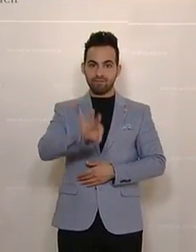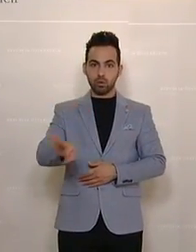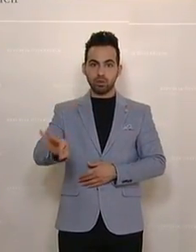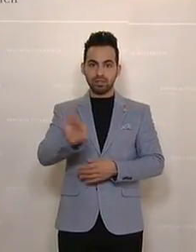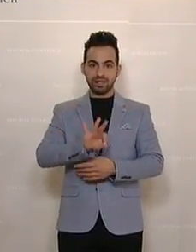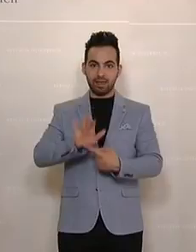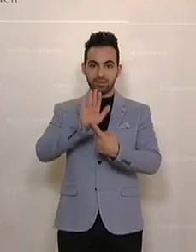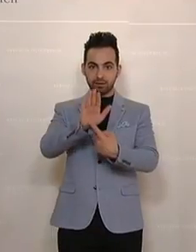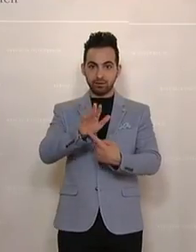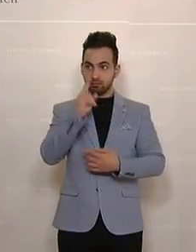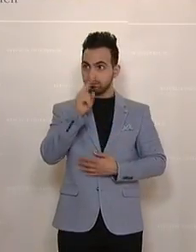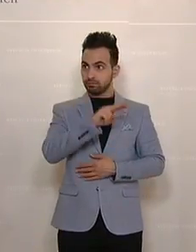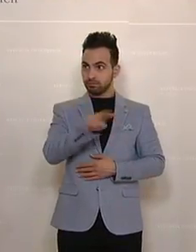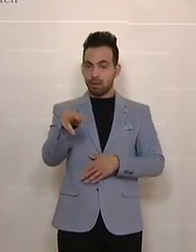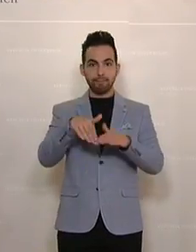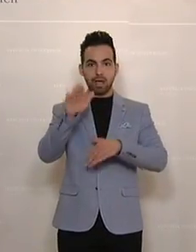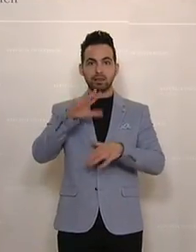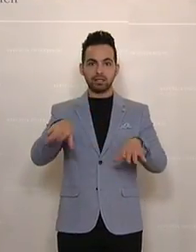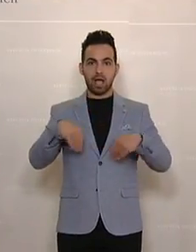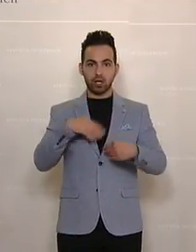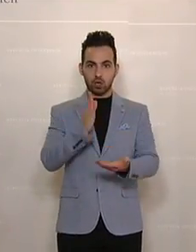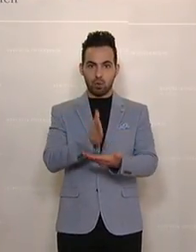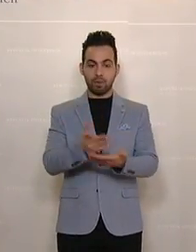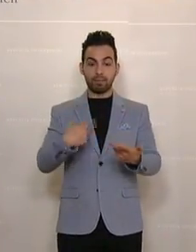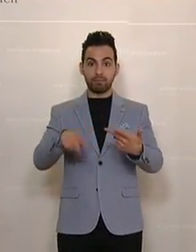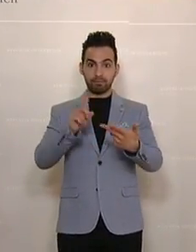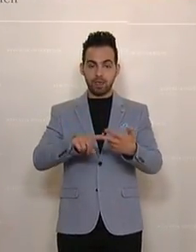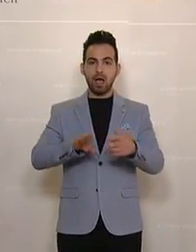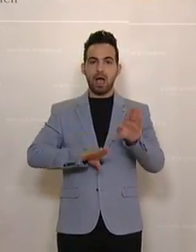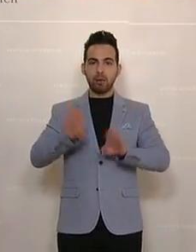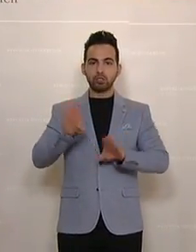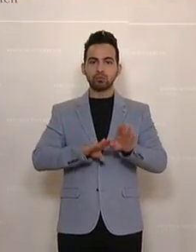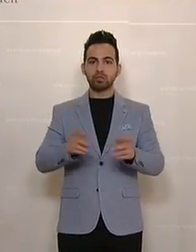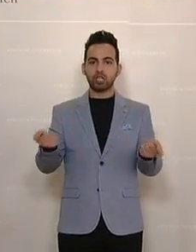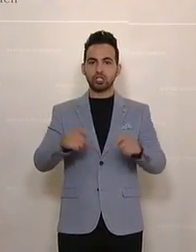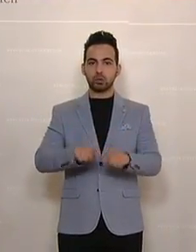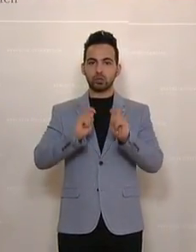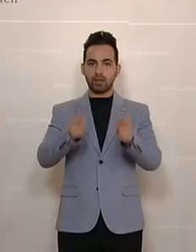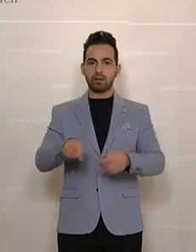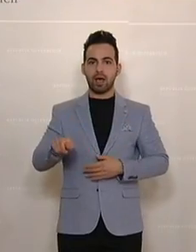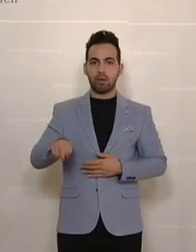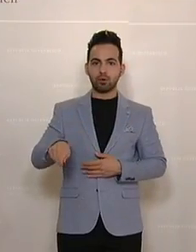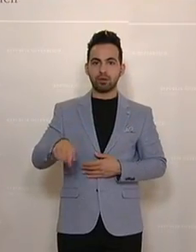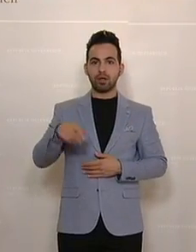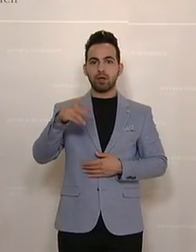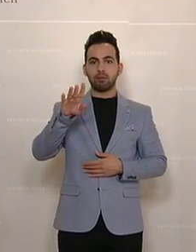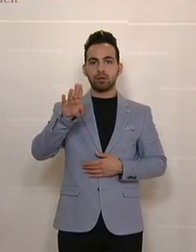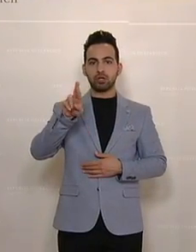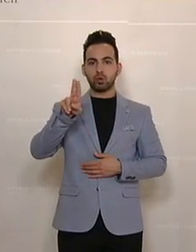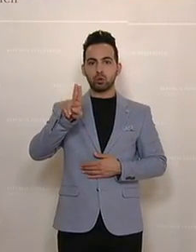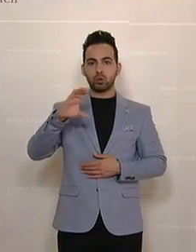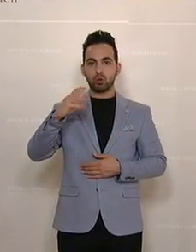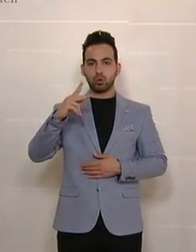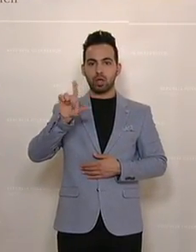das ist mehrheitlich angenommen. Jetzt läuft die Abstimmung über diverse